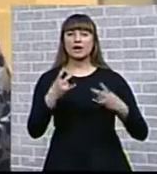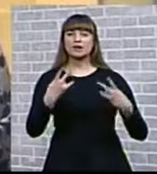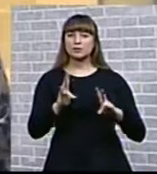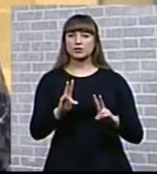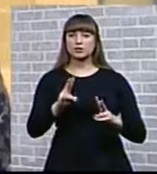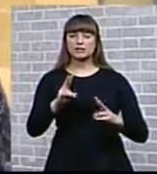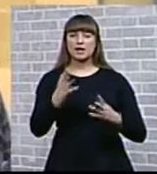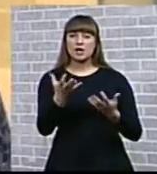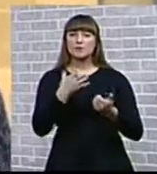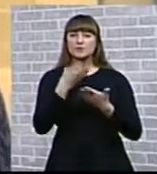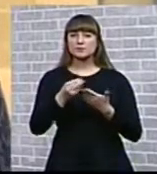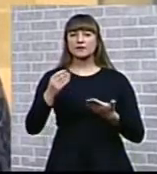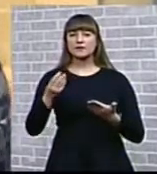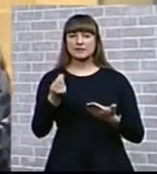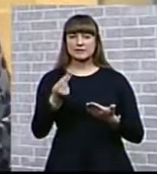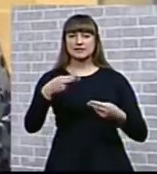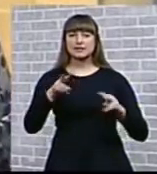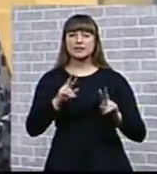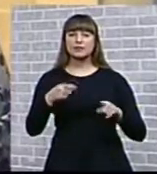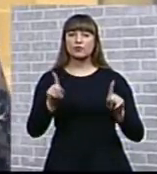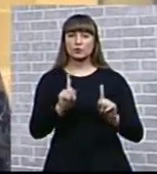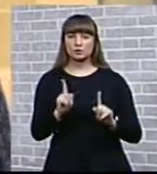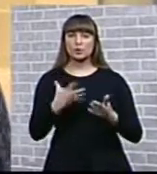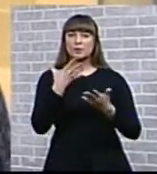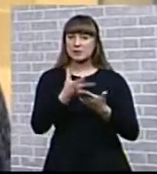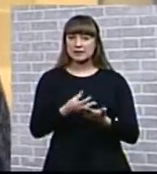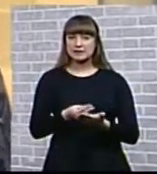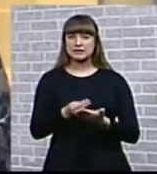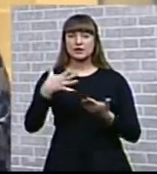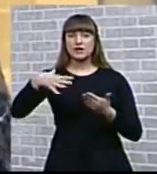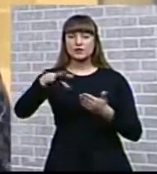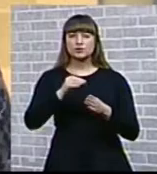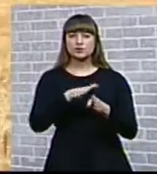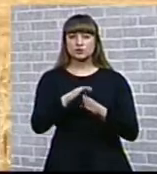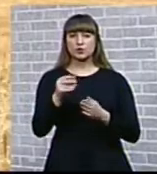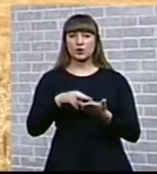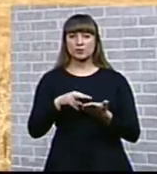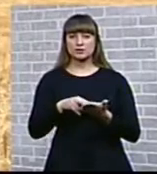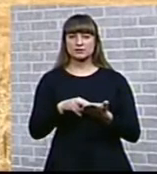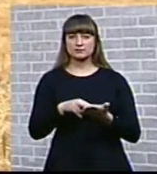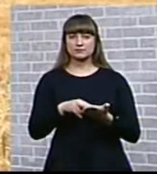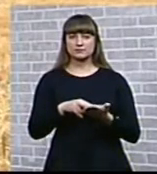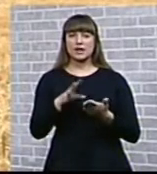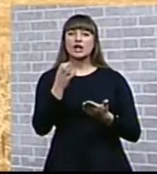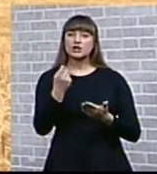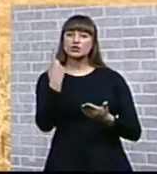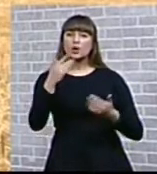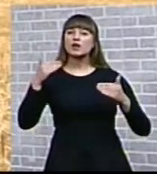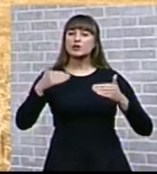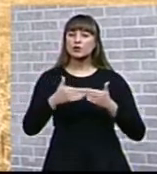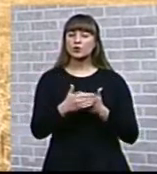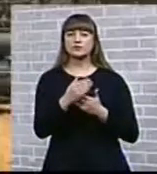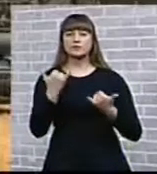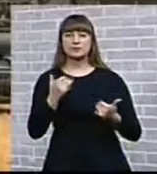отвлекать собственные средства для того, чтобы платить всю стоимость кредита. И еще одно новшество.